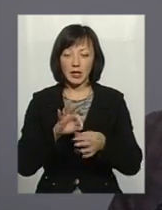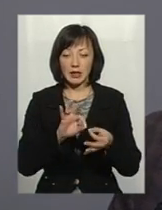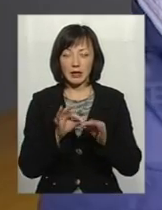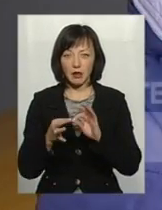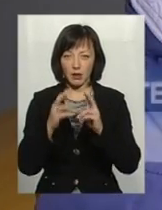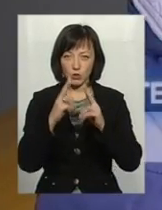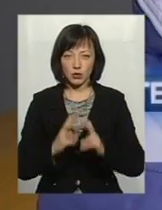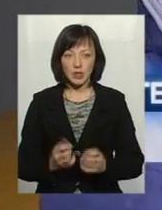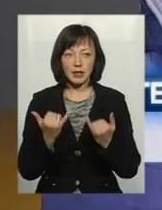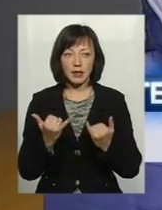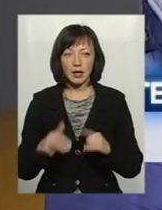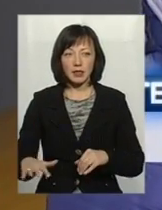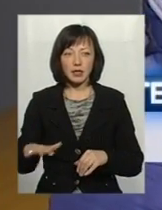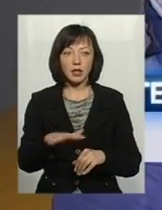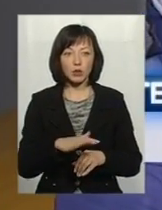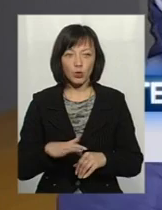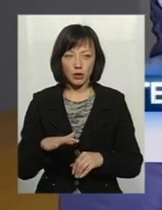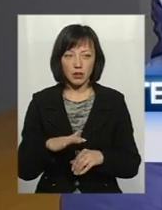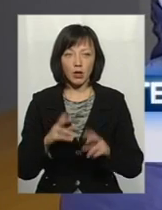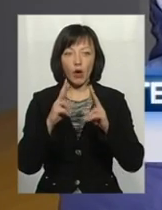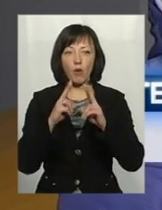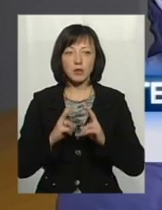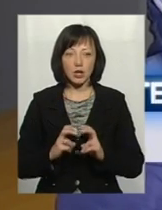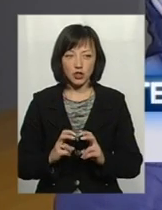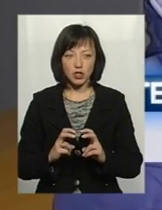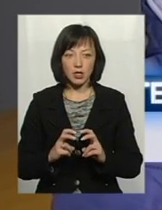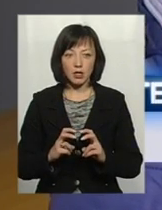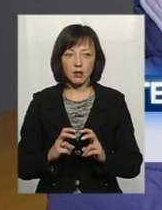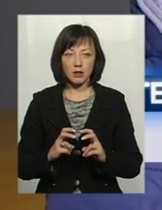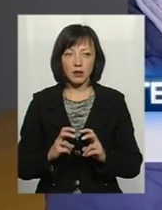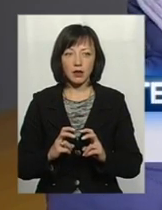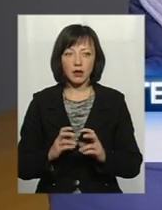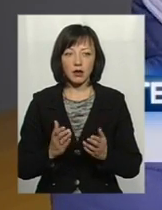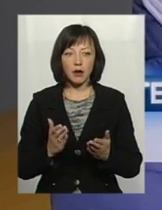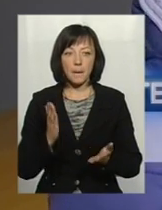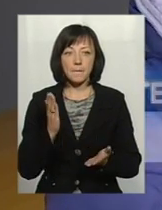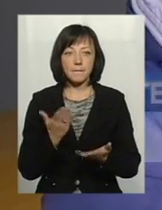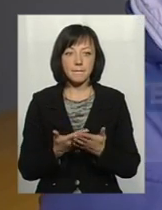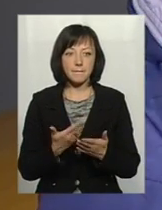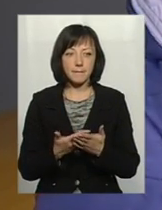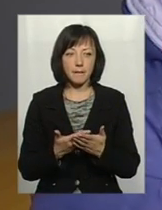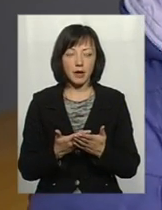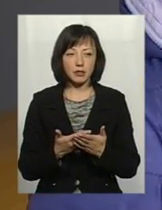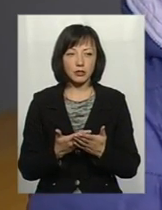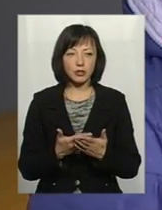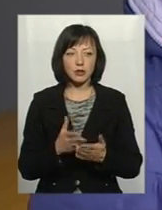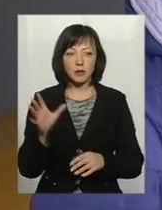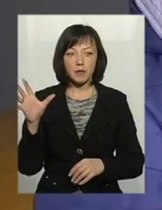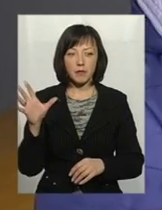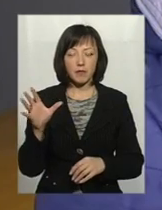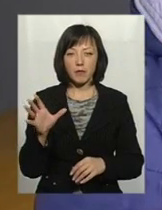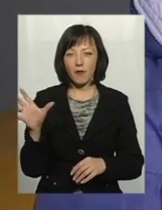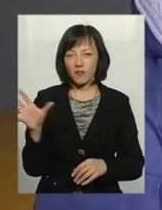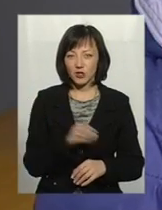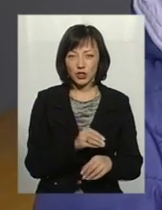дослідження. На даній території обстеження майже по всій річці